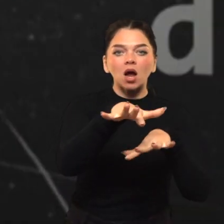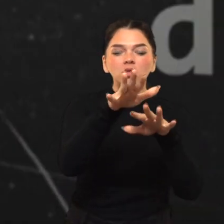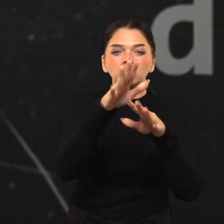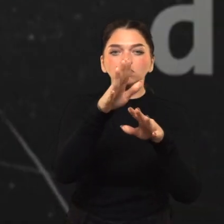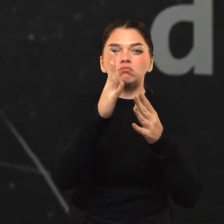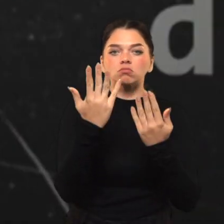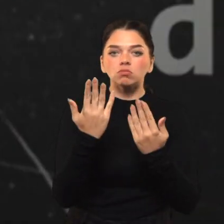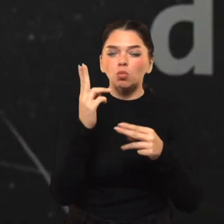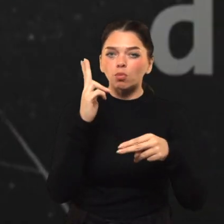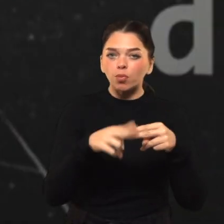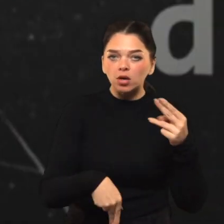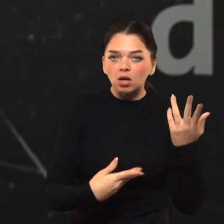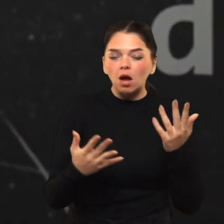šikšles,